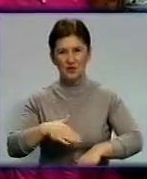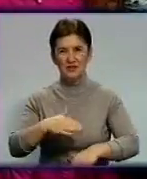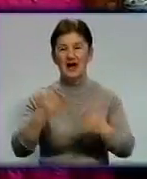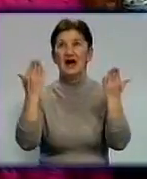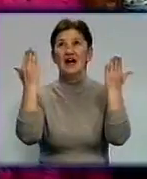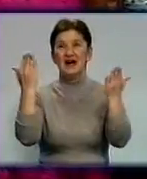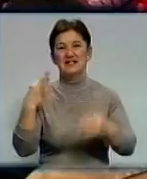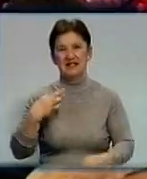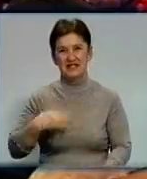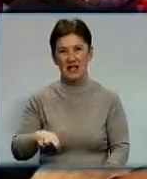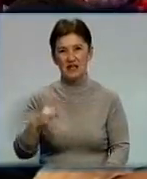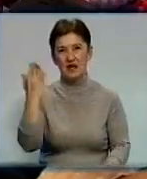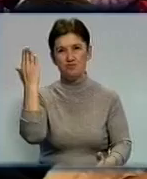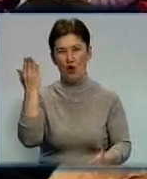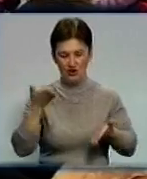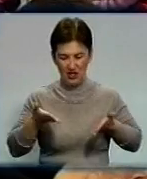Божий народився.